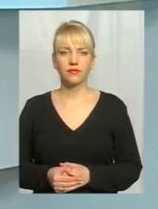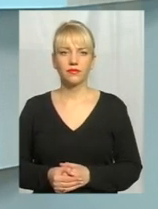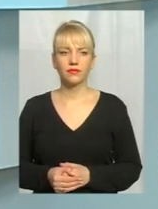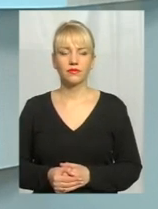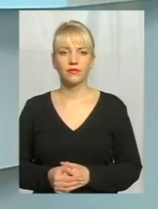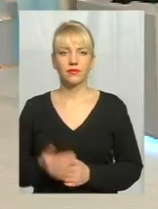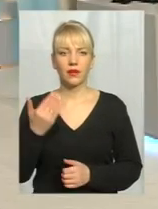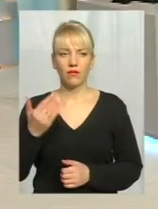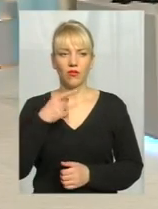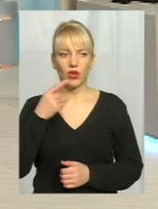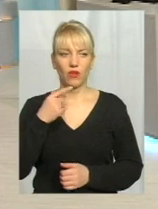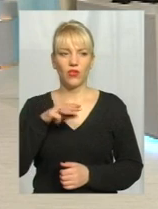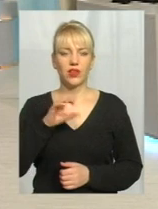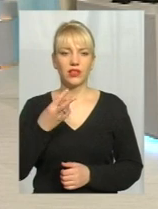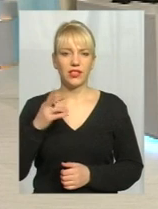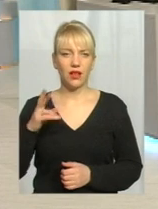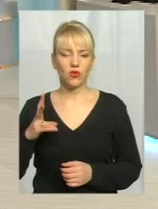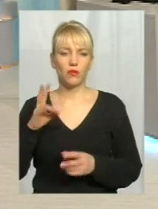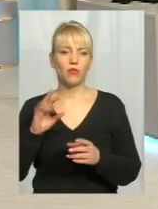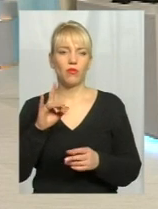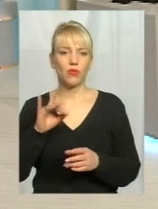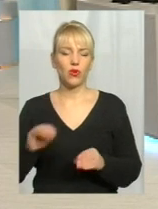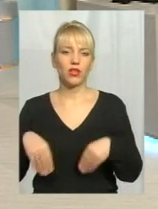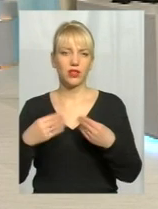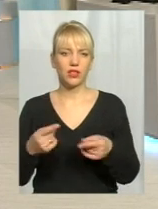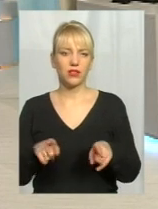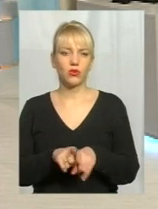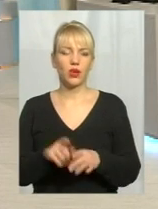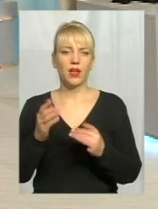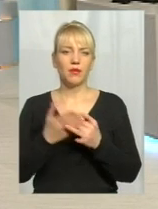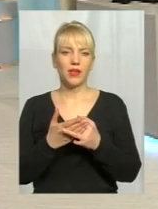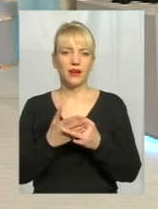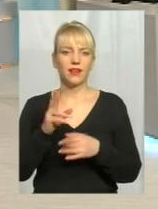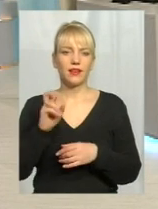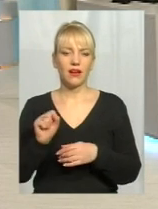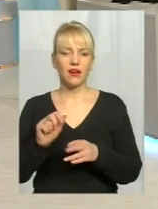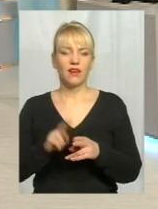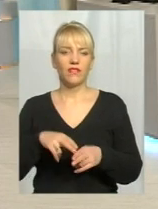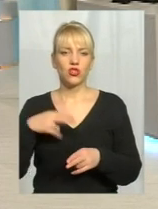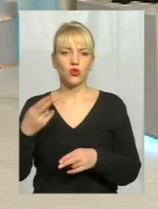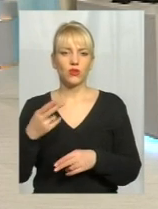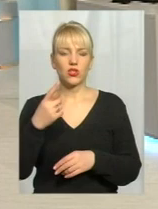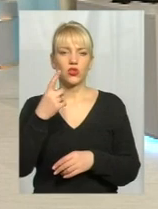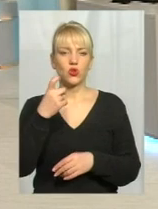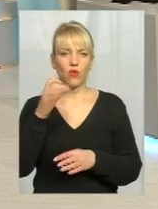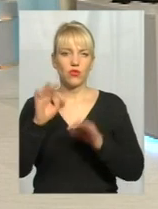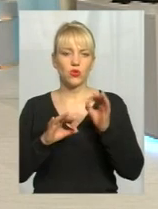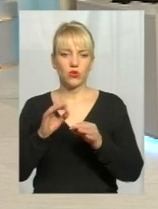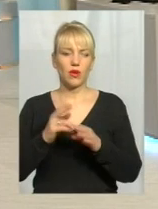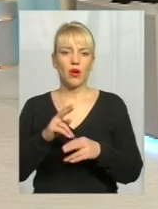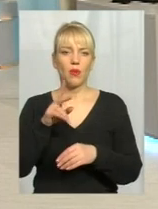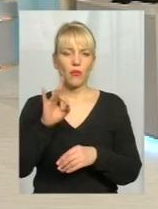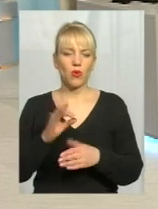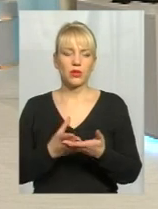Ви говорили, пані Тетяно, про надання такої пільги, як відшкодування, 100% пільга в сплаті